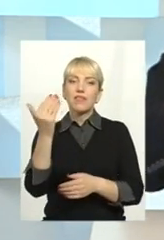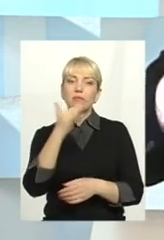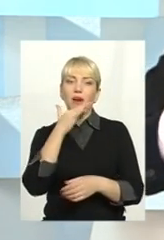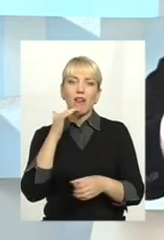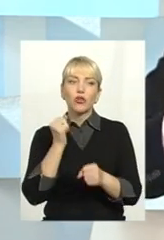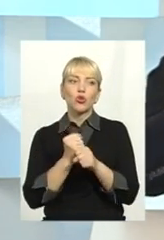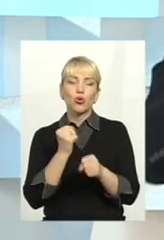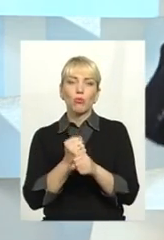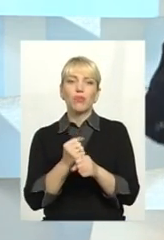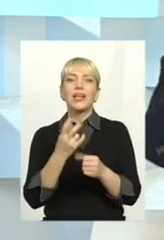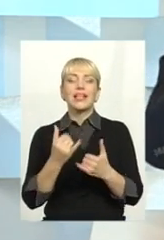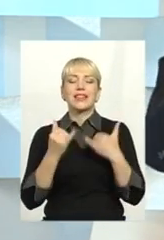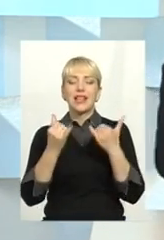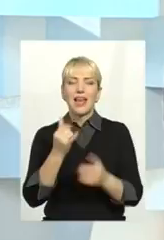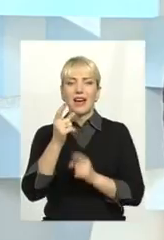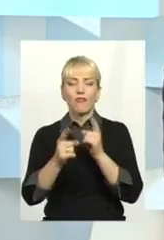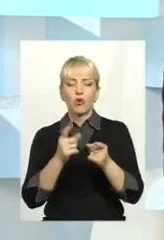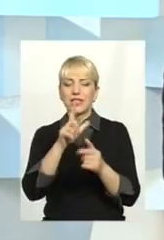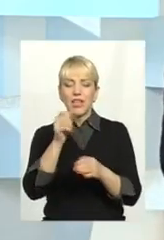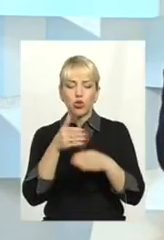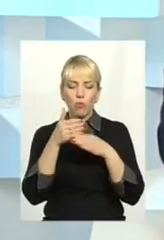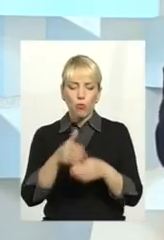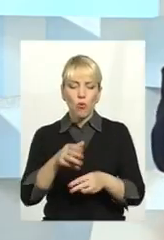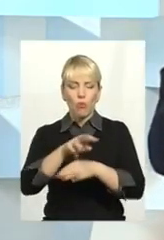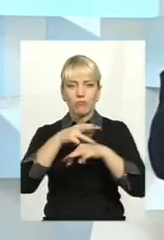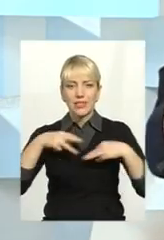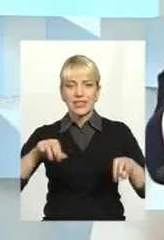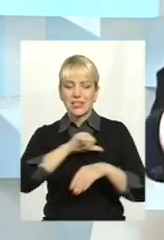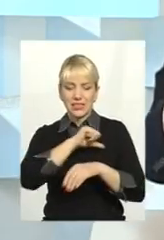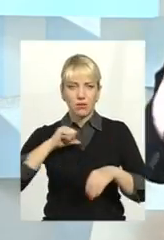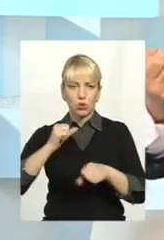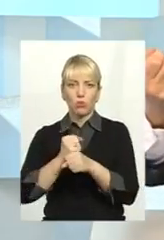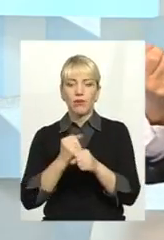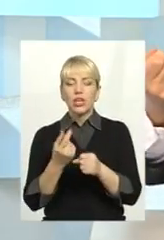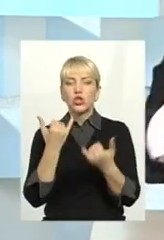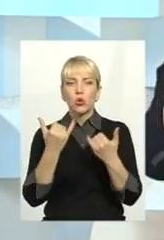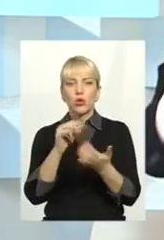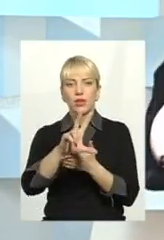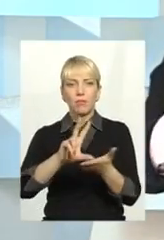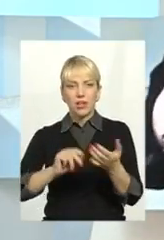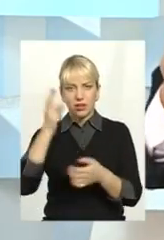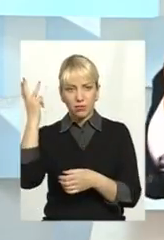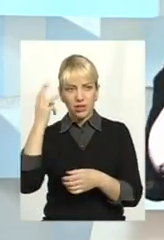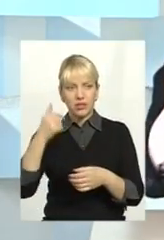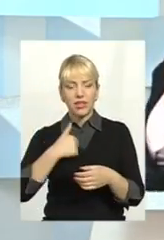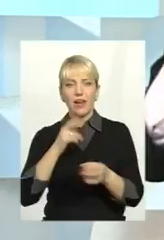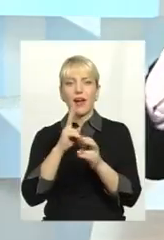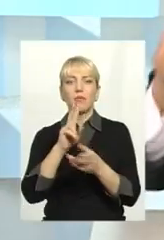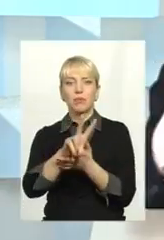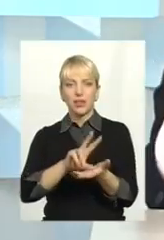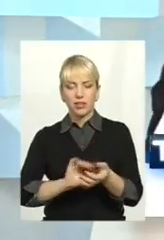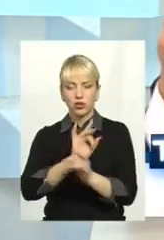допомогою міністерства, сам робив. І я можу сказати, що сьогодні саме приклад Хмельницька, я наводжу як приклад